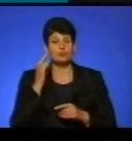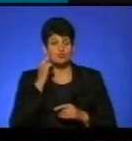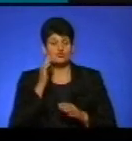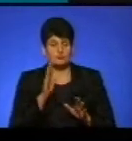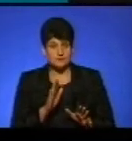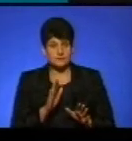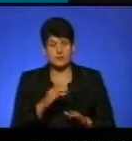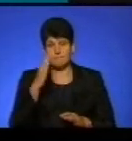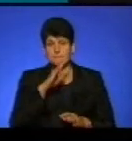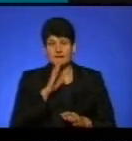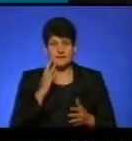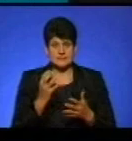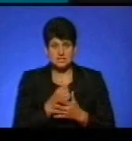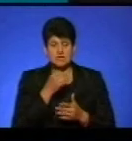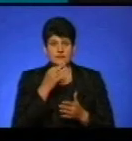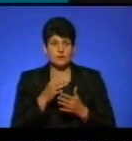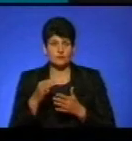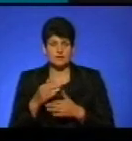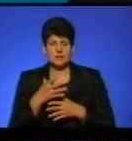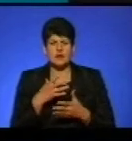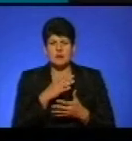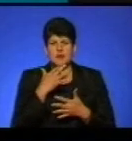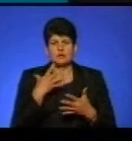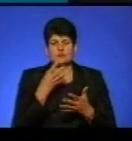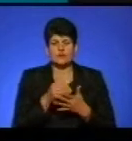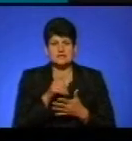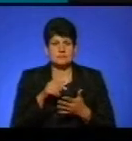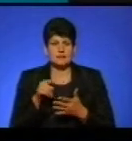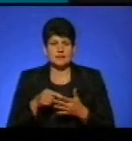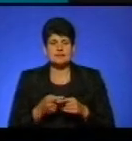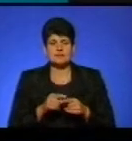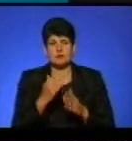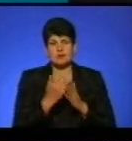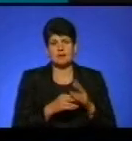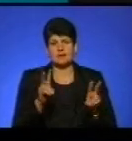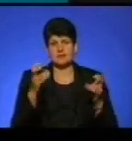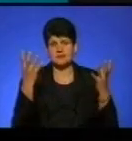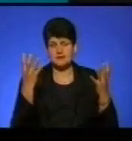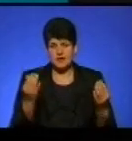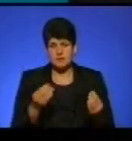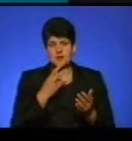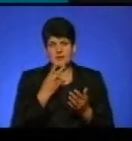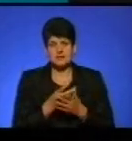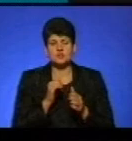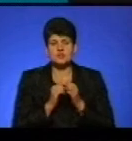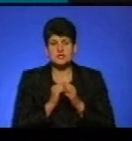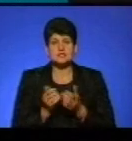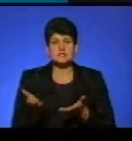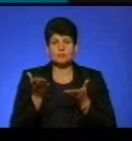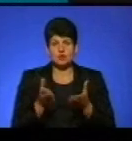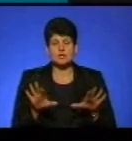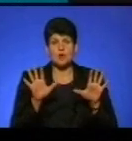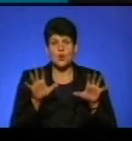батьки знайшли відповіді на багато своїх запитань. Це була програма «Тема дня». Ми бачимо, що треба частіше запрошувати голів